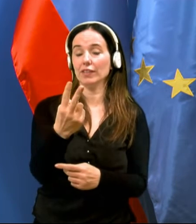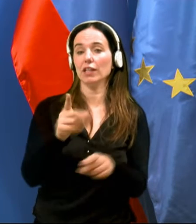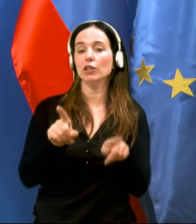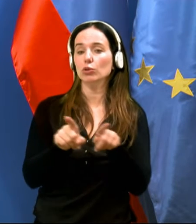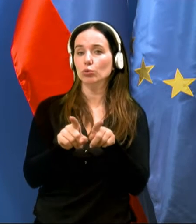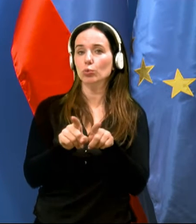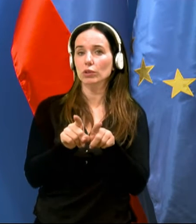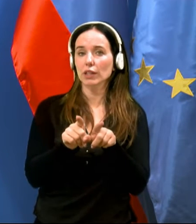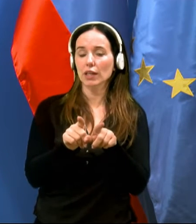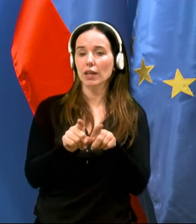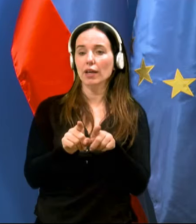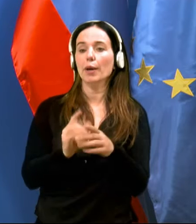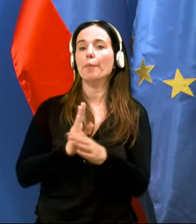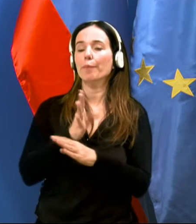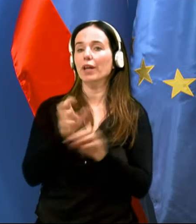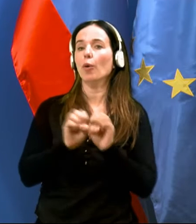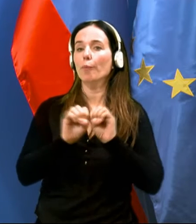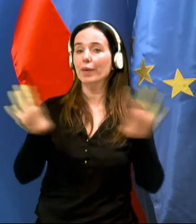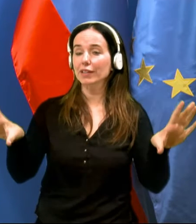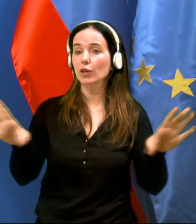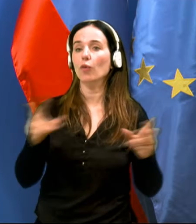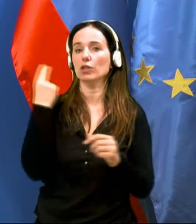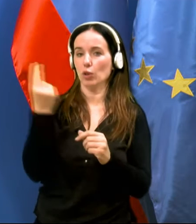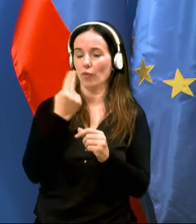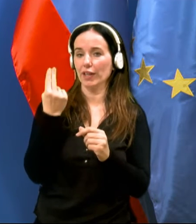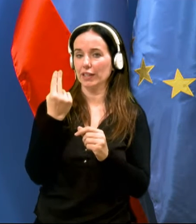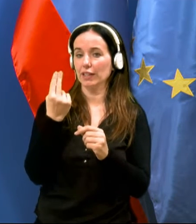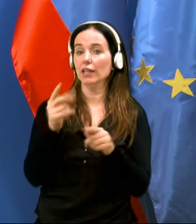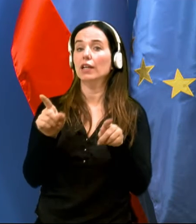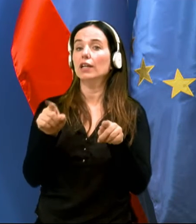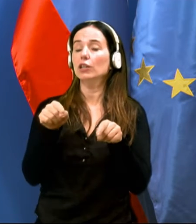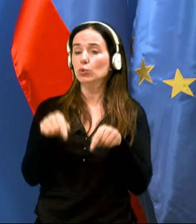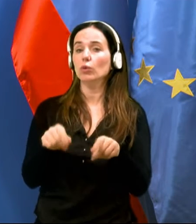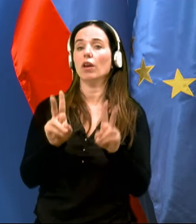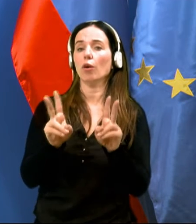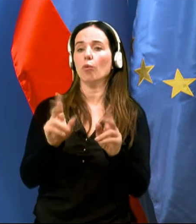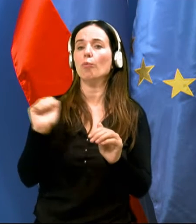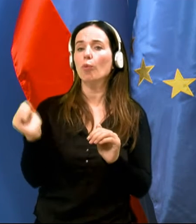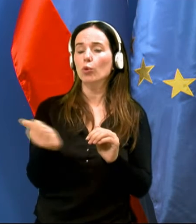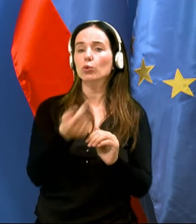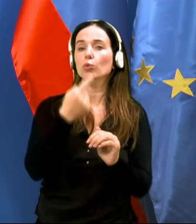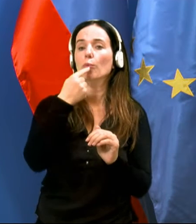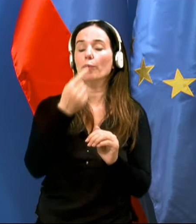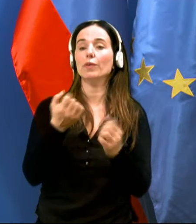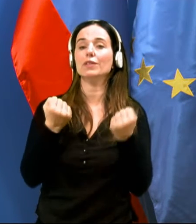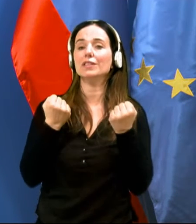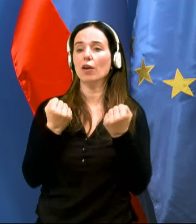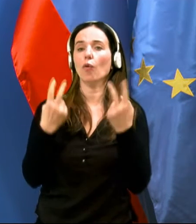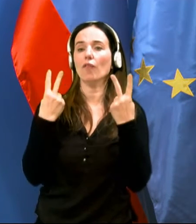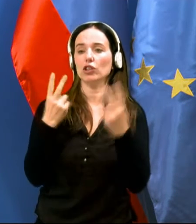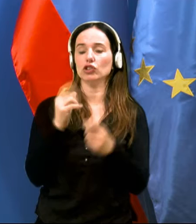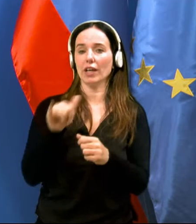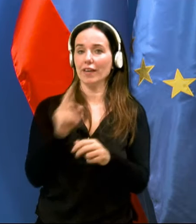preko medijev v Sloveniji in tukaj lahko rečemo zopet, kako je pomembna varnost